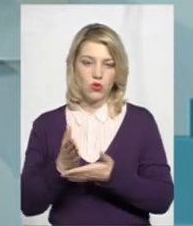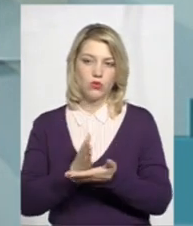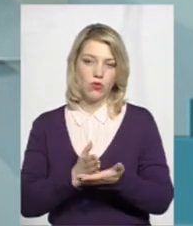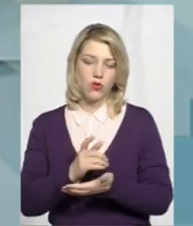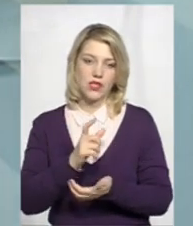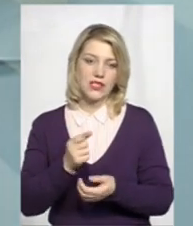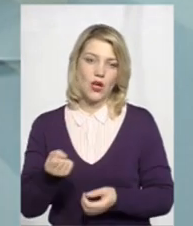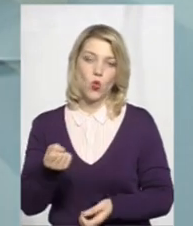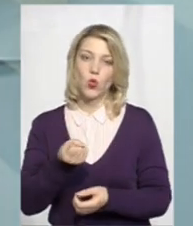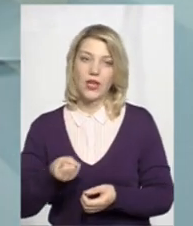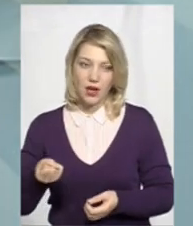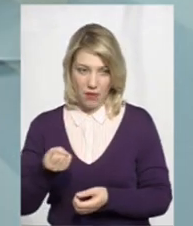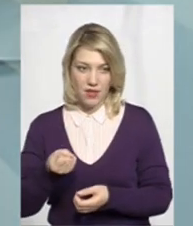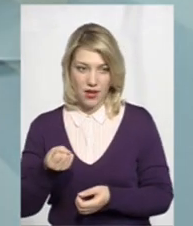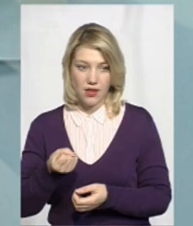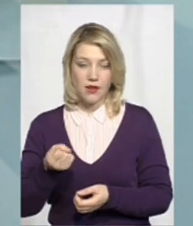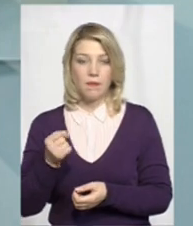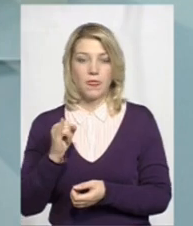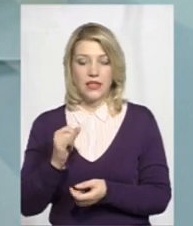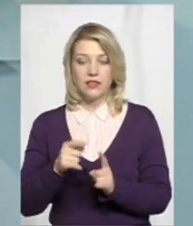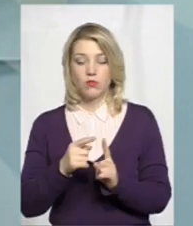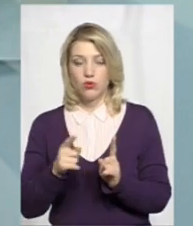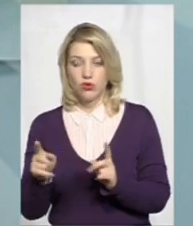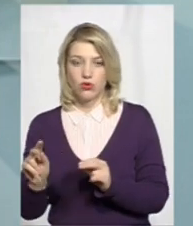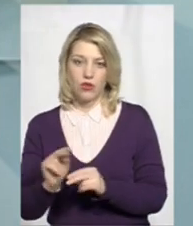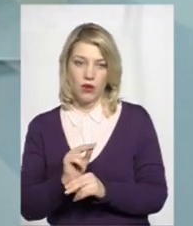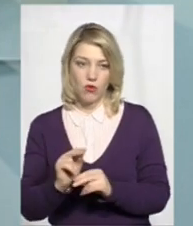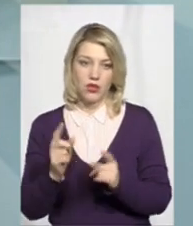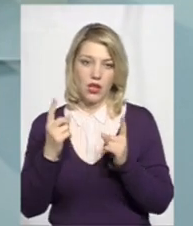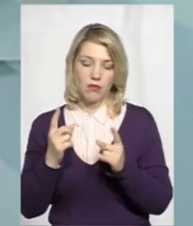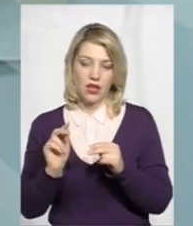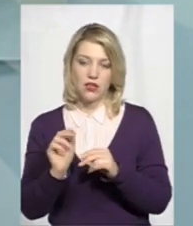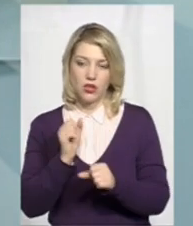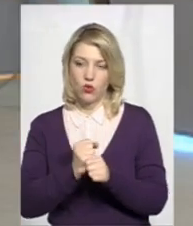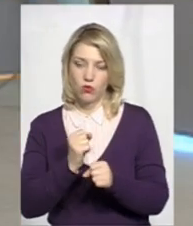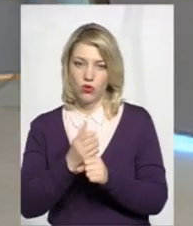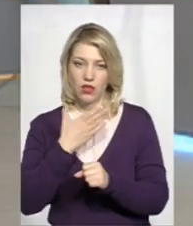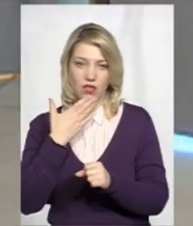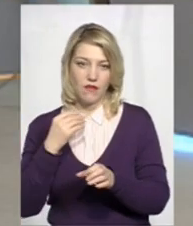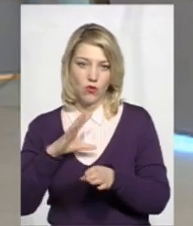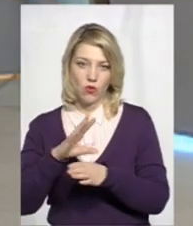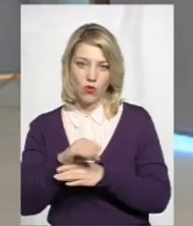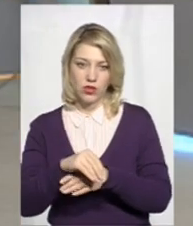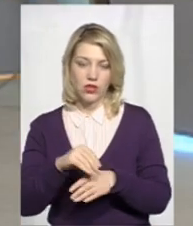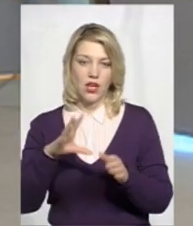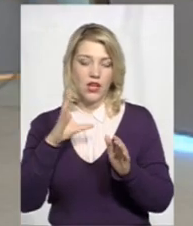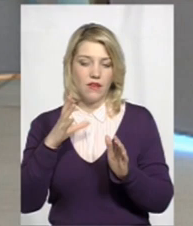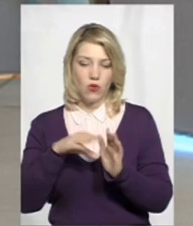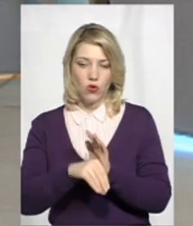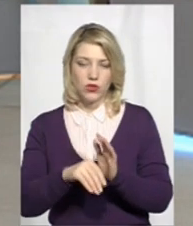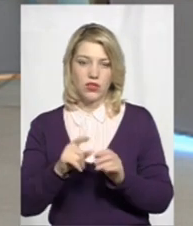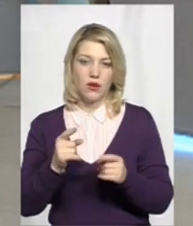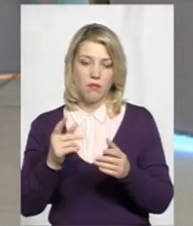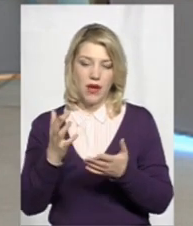з утримання і з поточного ремонту. Капітальні роботи не входять до переліку цих